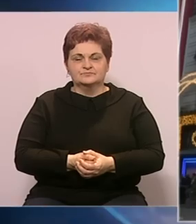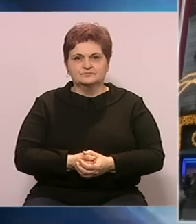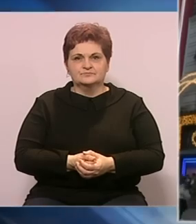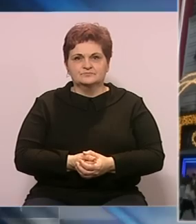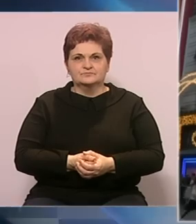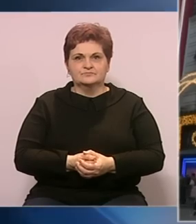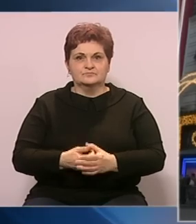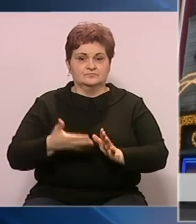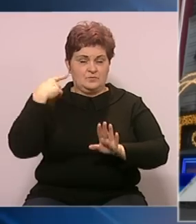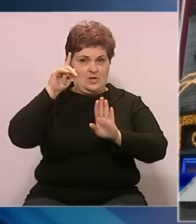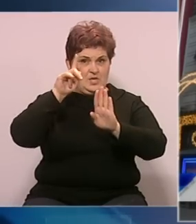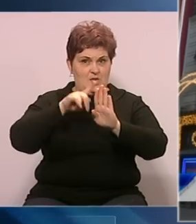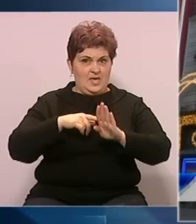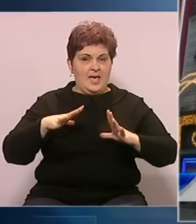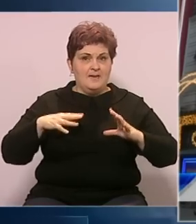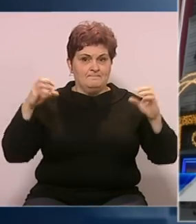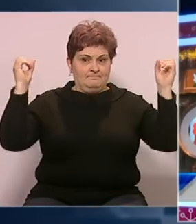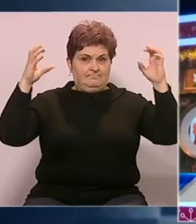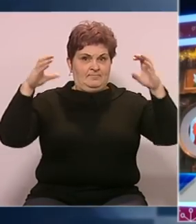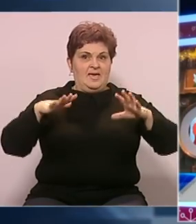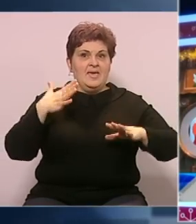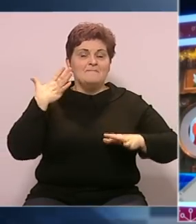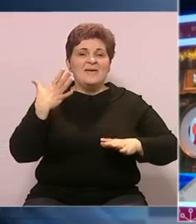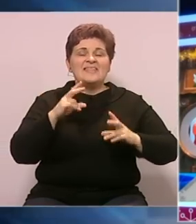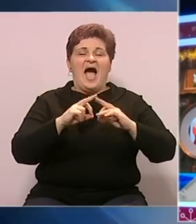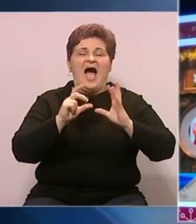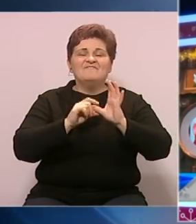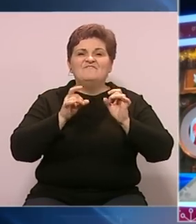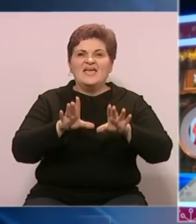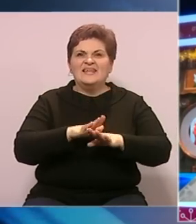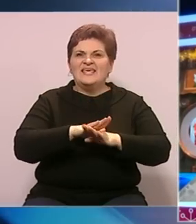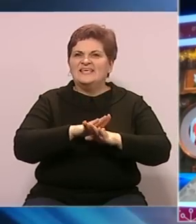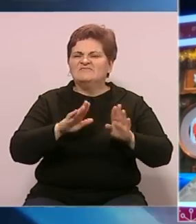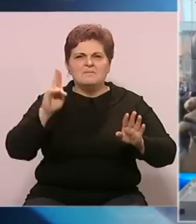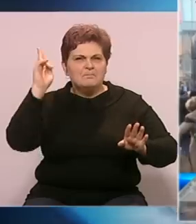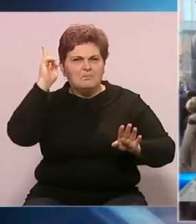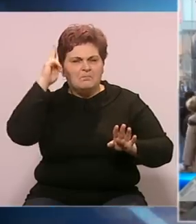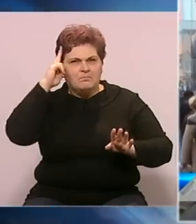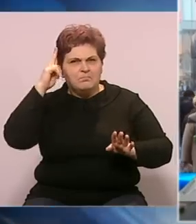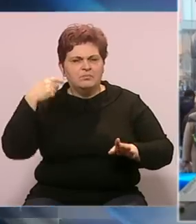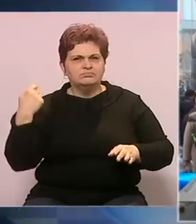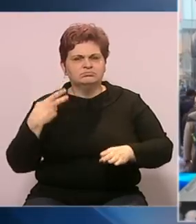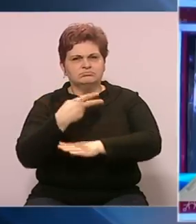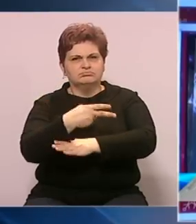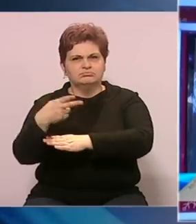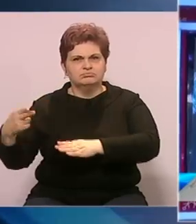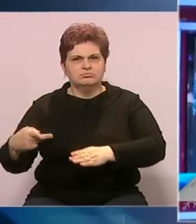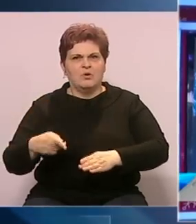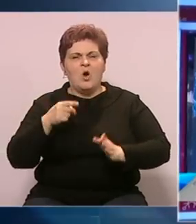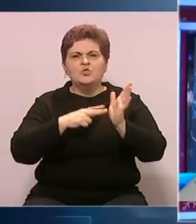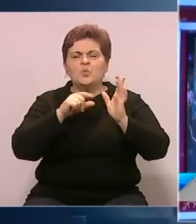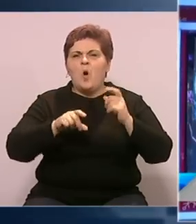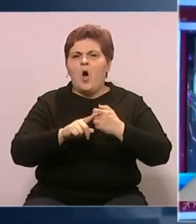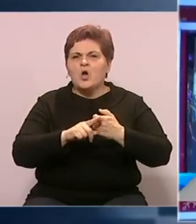Od prošlog mjeseca praznična svjetla krase petu aveniju. Sve velike i u svijetu poznate luksuzne kompanije u Njujorku su